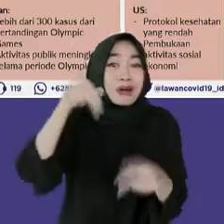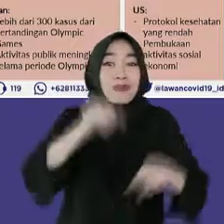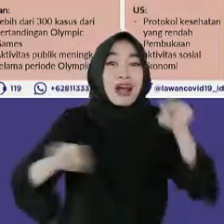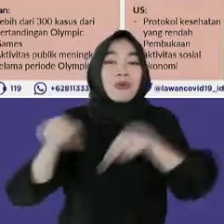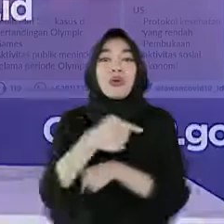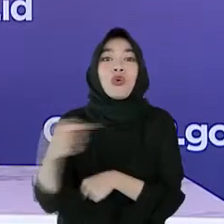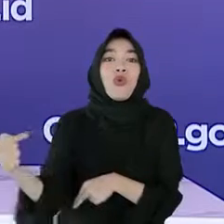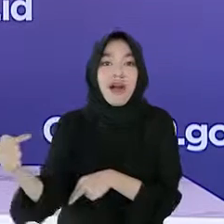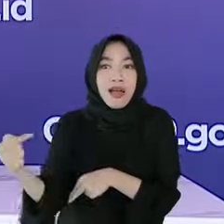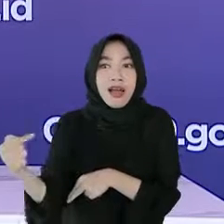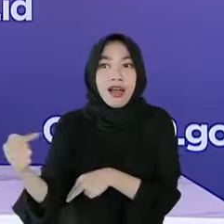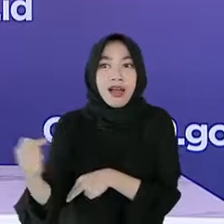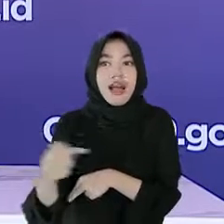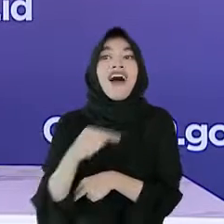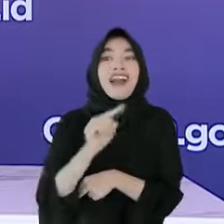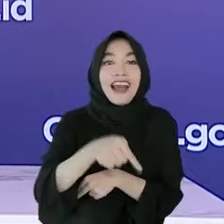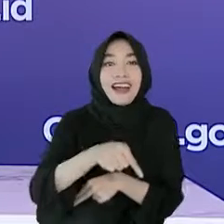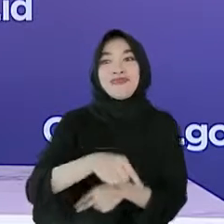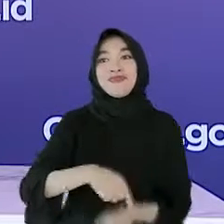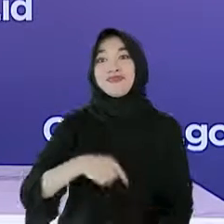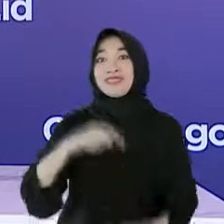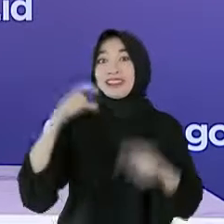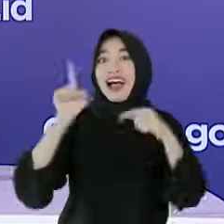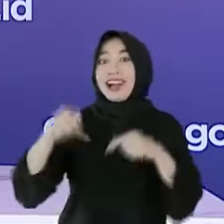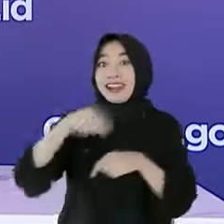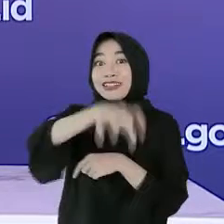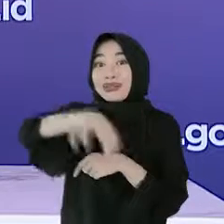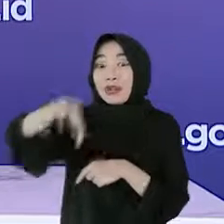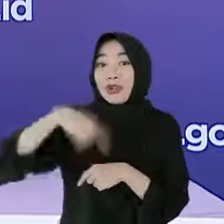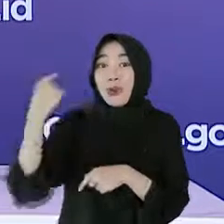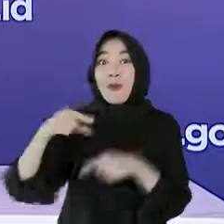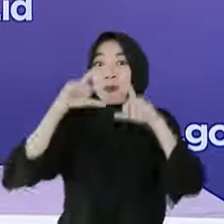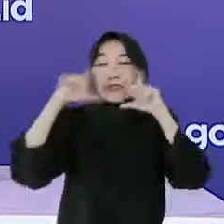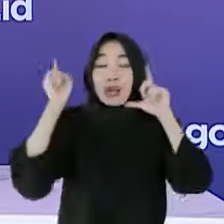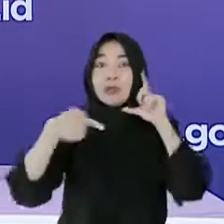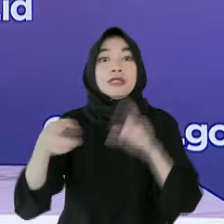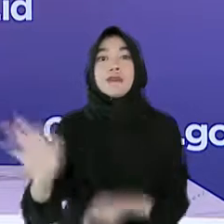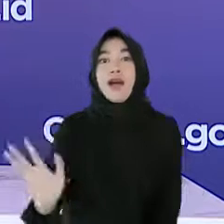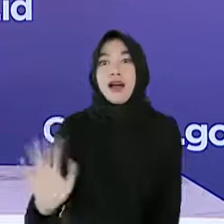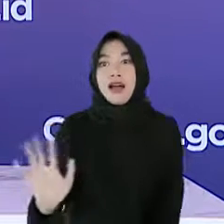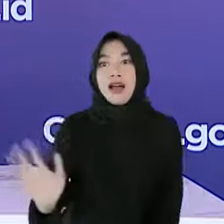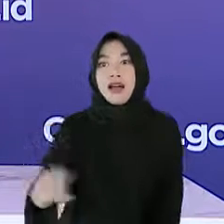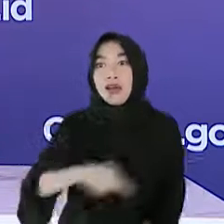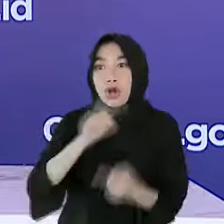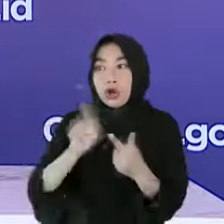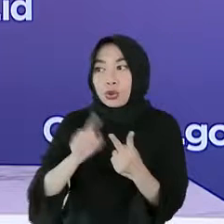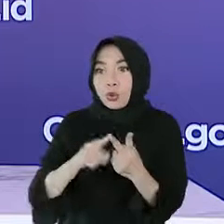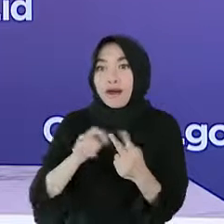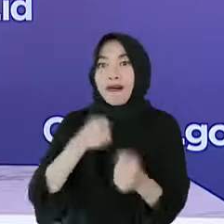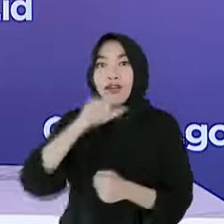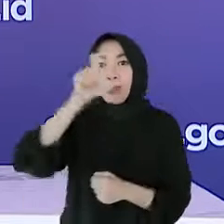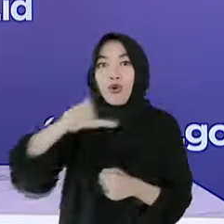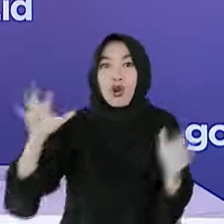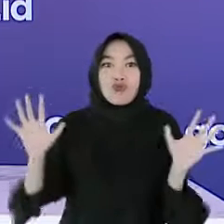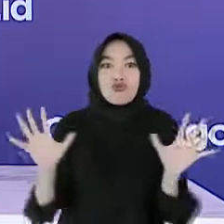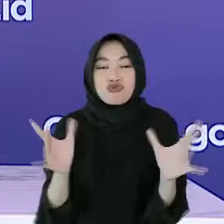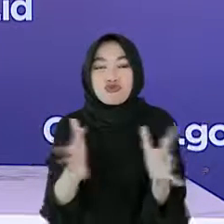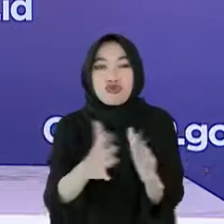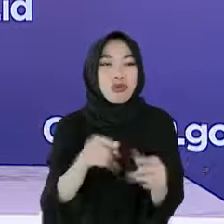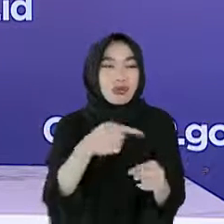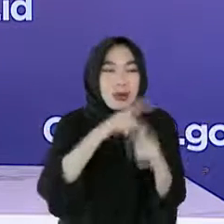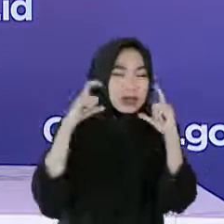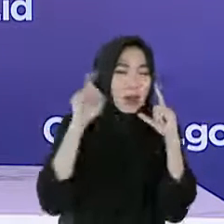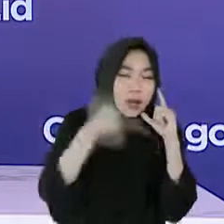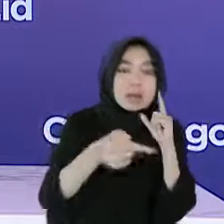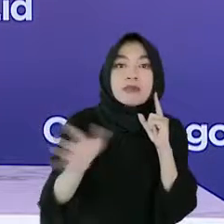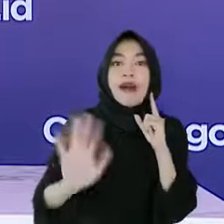Penggunaan masker yang tidak menjadi kewajiban di beberapa tempat umum di saat kegiatan aktivitas sosial ekonomi sudah berjalan normal